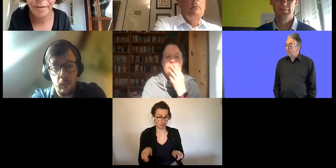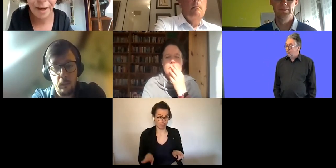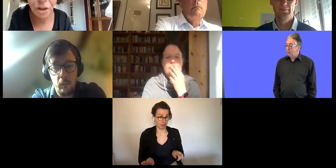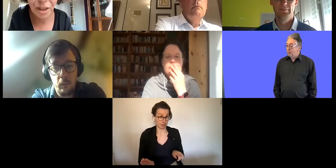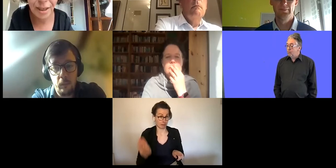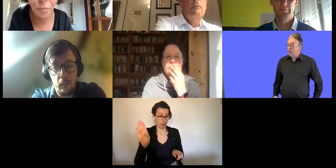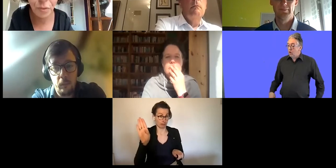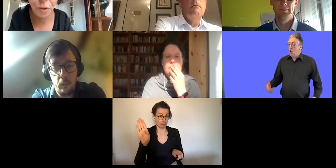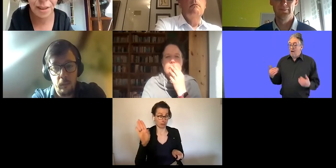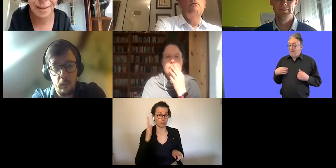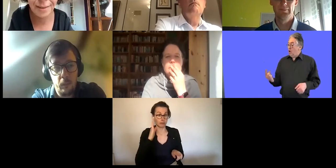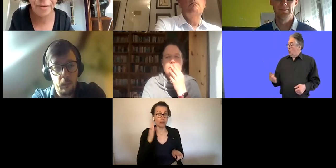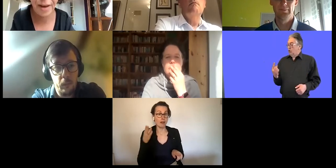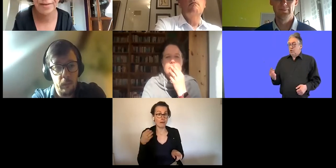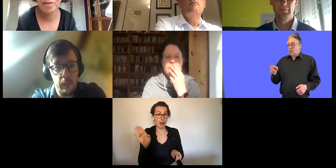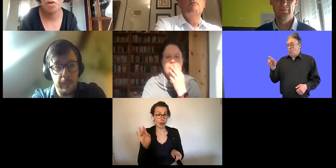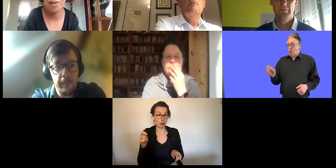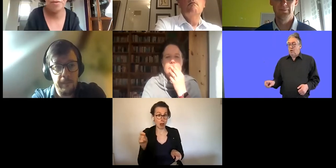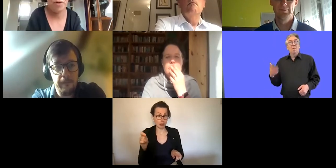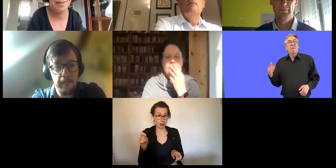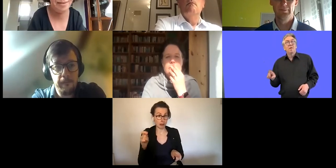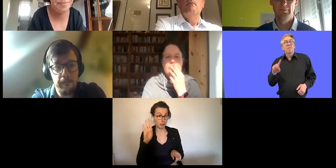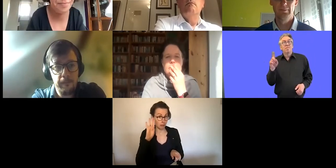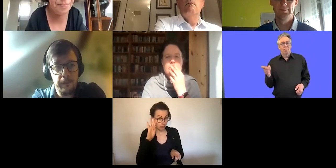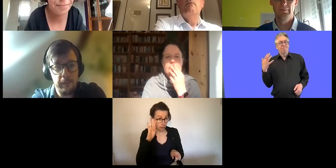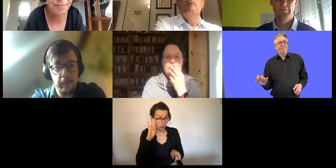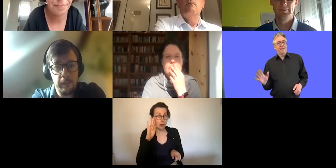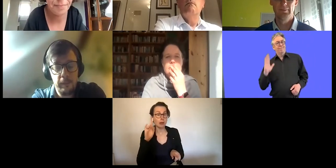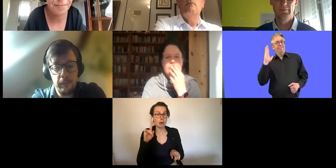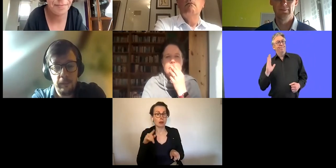freischalten, bevor ich dann die Fragen aus dem Chat vorlese?